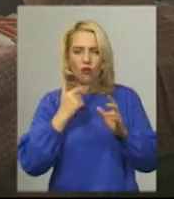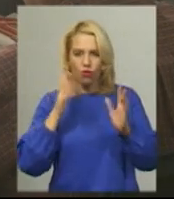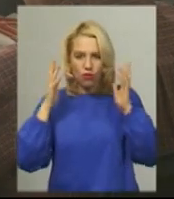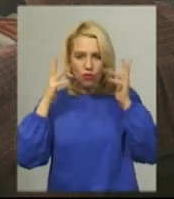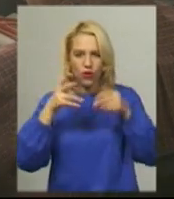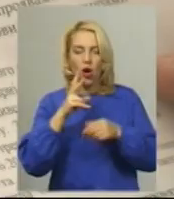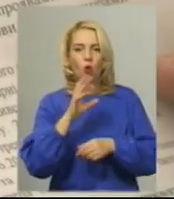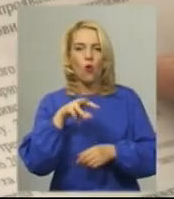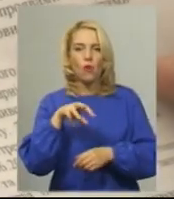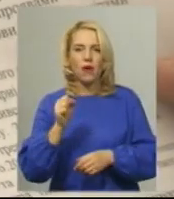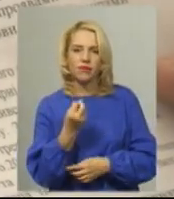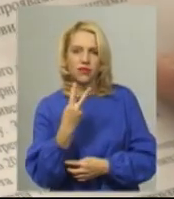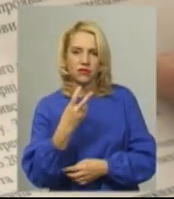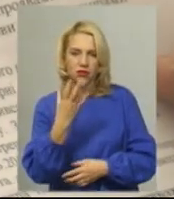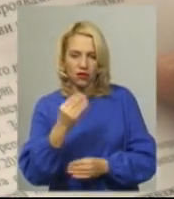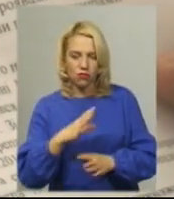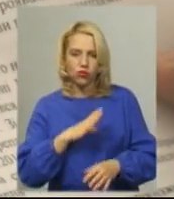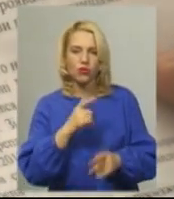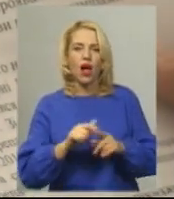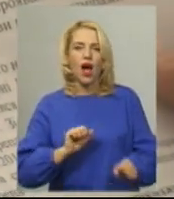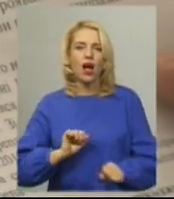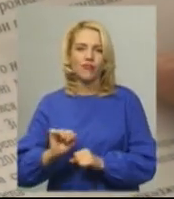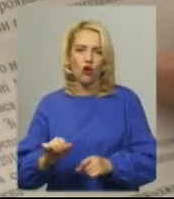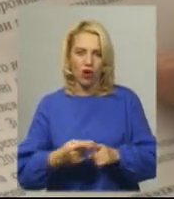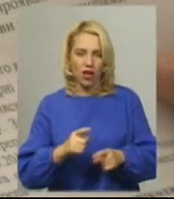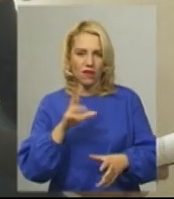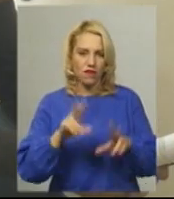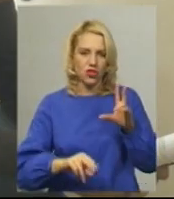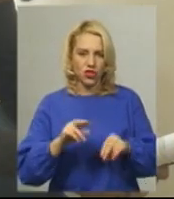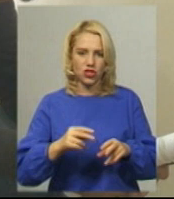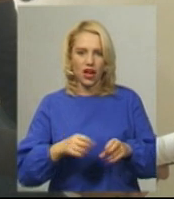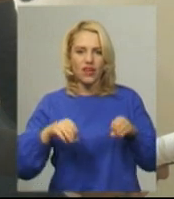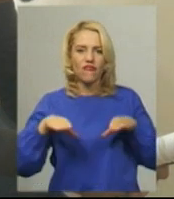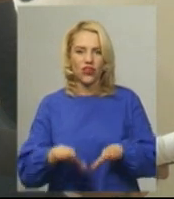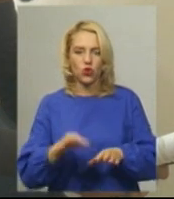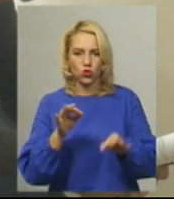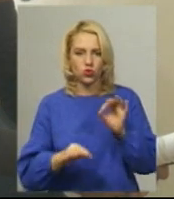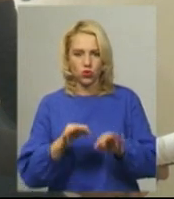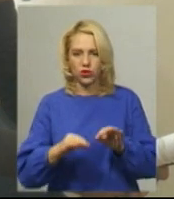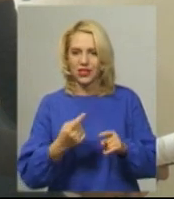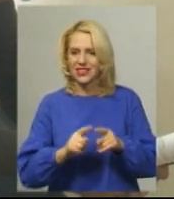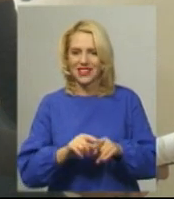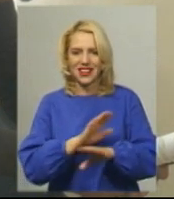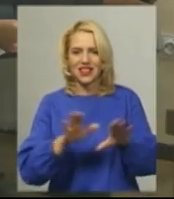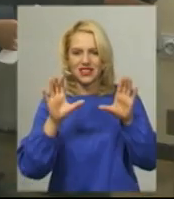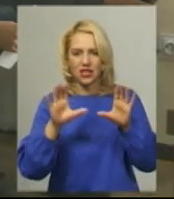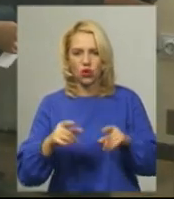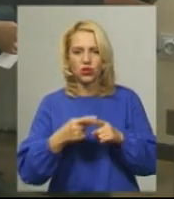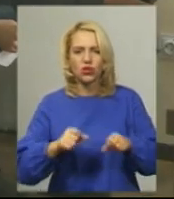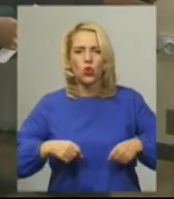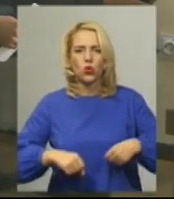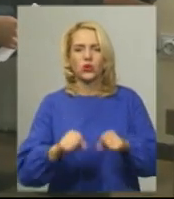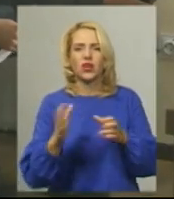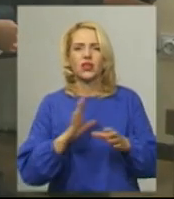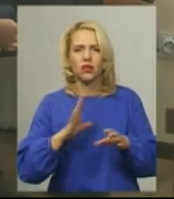12 днів. Адвокат потерпілий у Василя Цюха Володимир Твердохліб вважає, вирок суду першої інстанції незаконний. Каже, ті удари, які нанесли